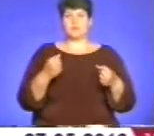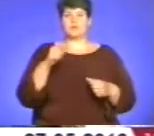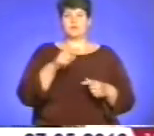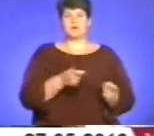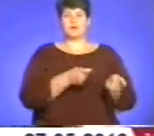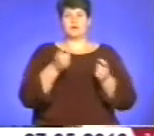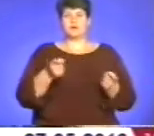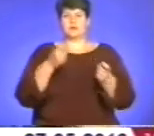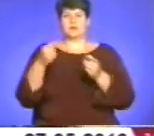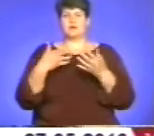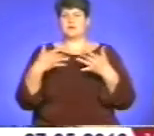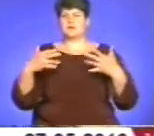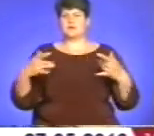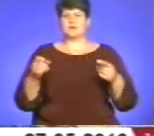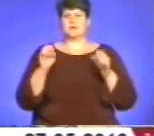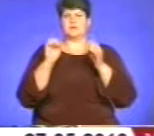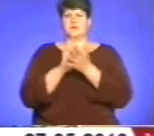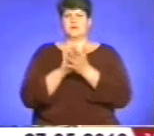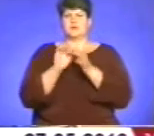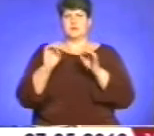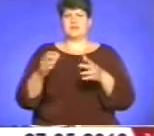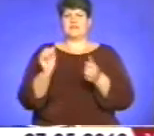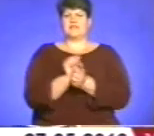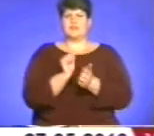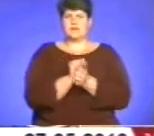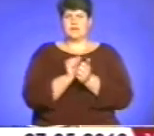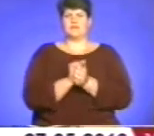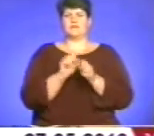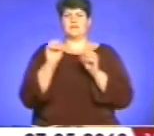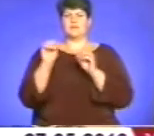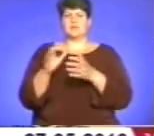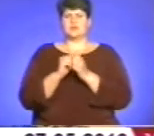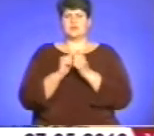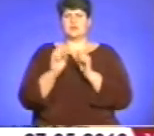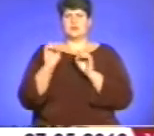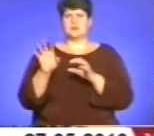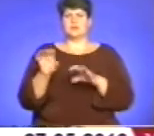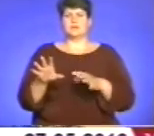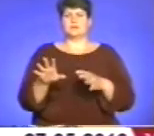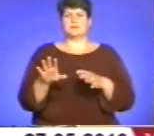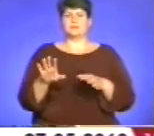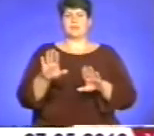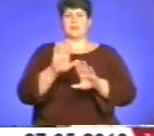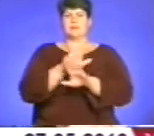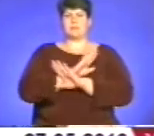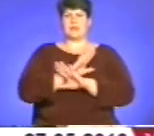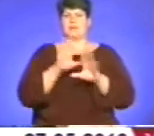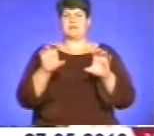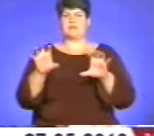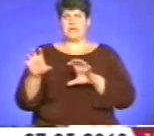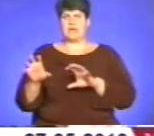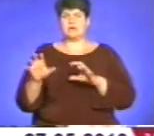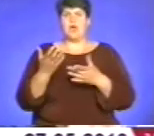побутові відходи, твірді побутові відходи. Туди часто навіть з'являються і мертві тварини. Але